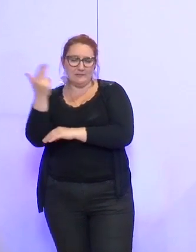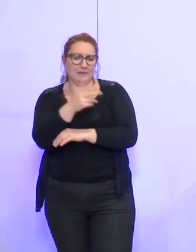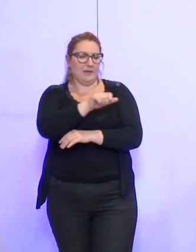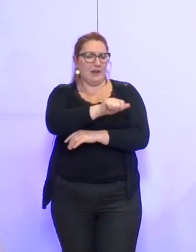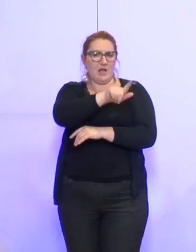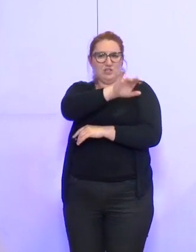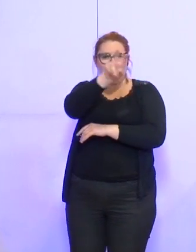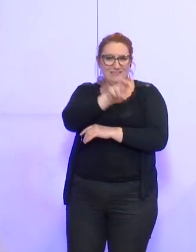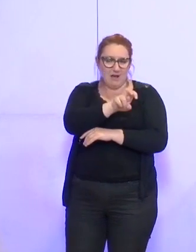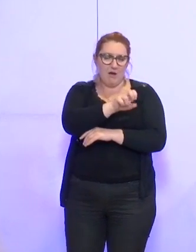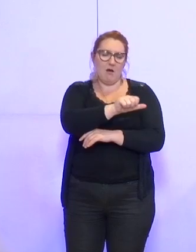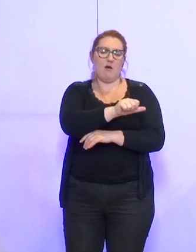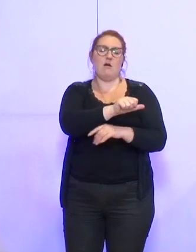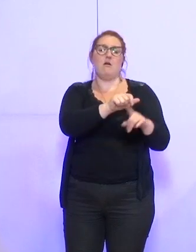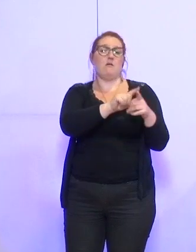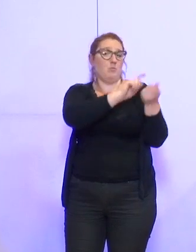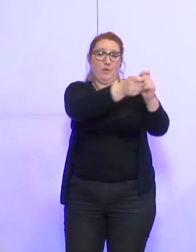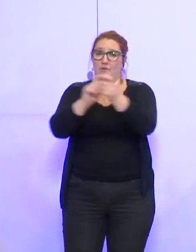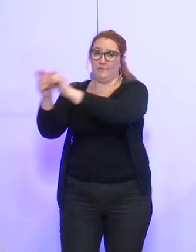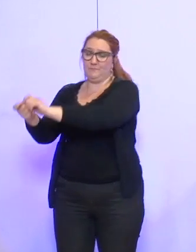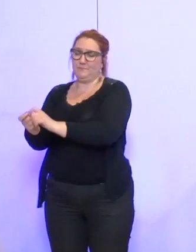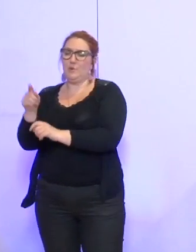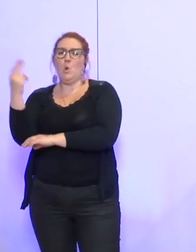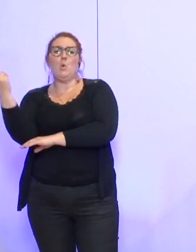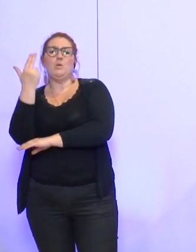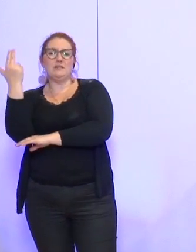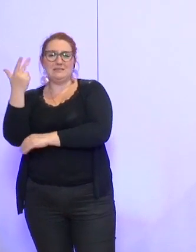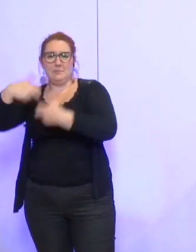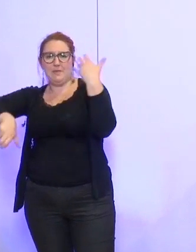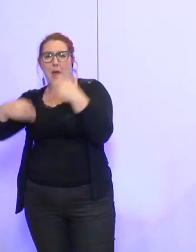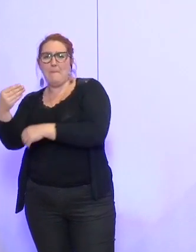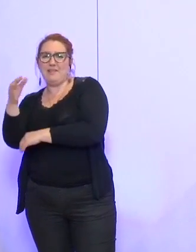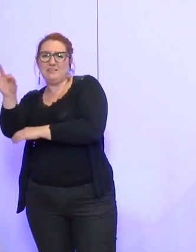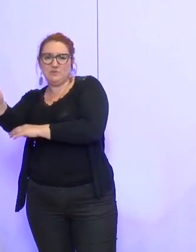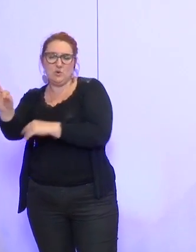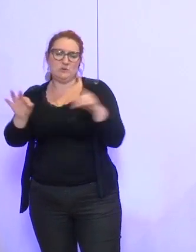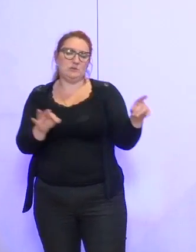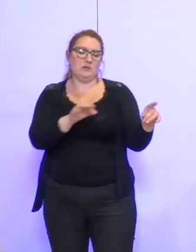l'Université Pierre-Mindès France et l'AGEXA, l'association de gestion des centres de santé.